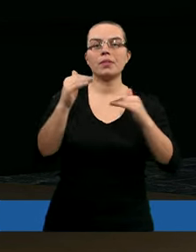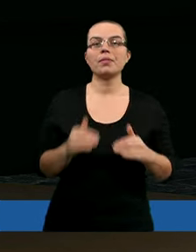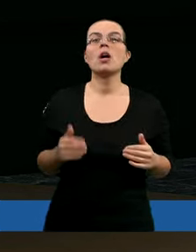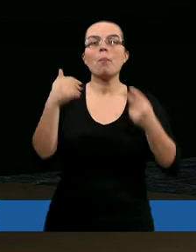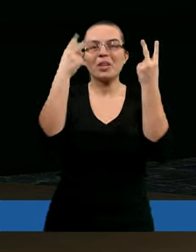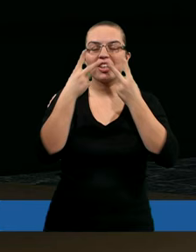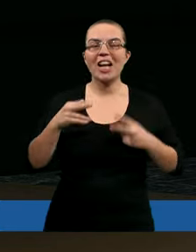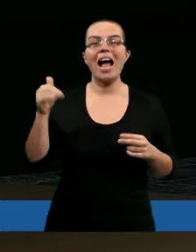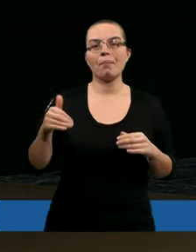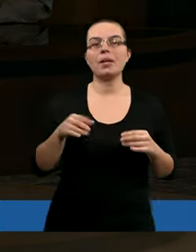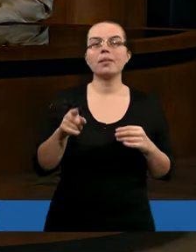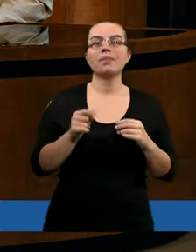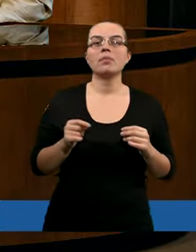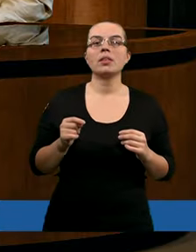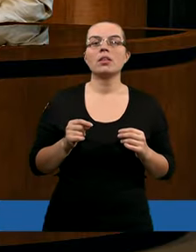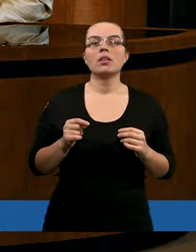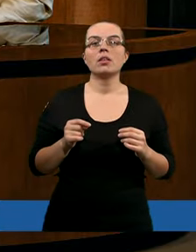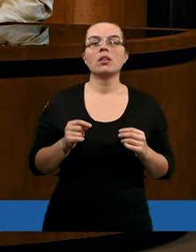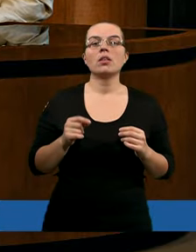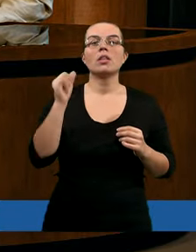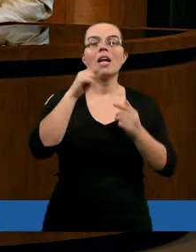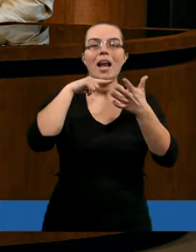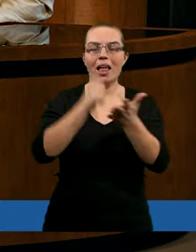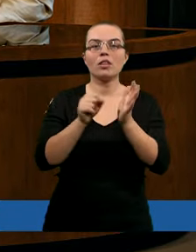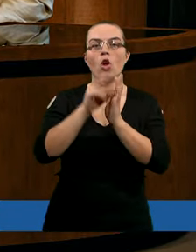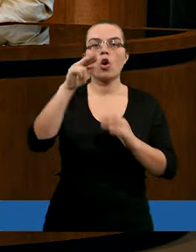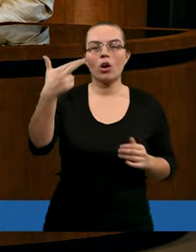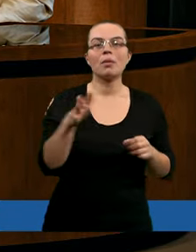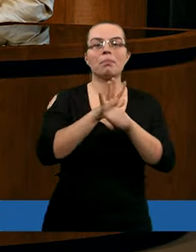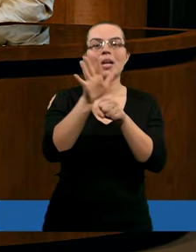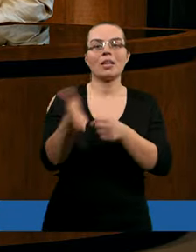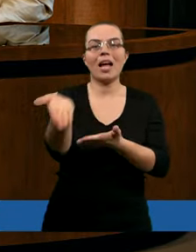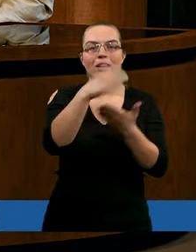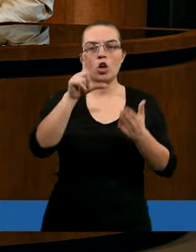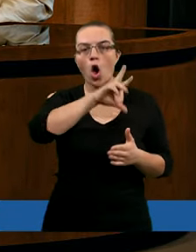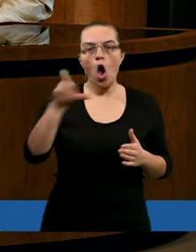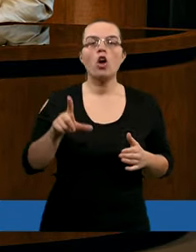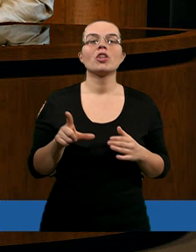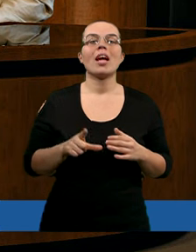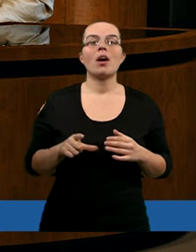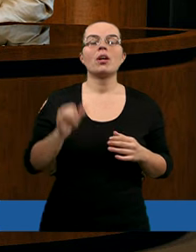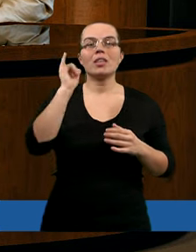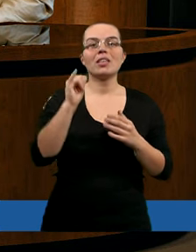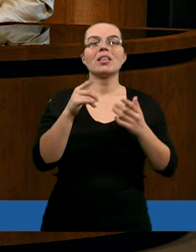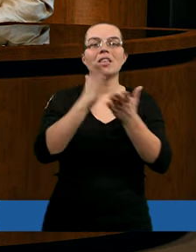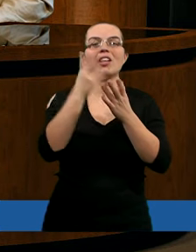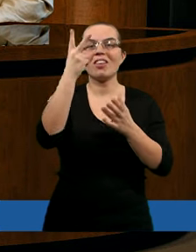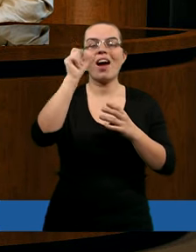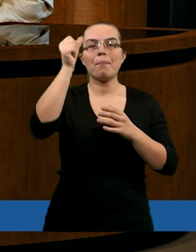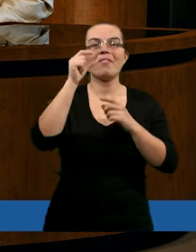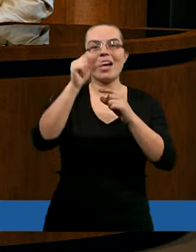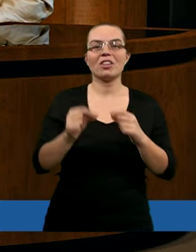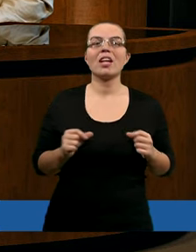przeczytajmy jakiś tekst. Pierwszy list do Koryncian, piętnasty rozdział i tylko wybiórcze